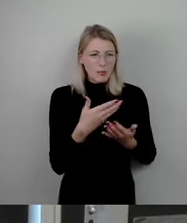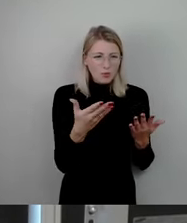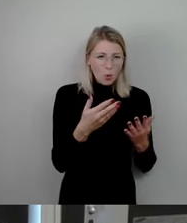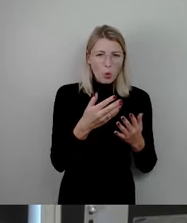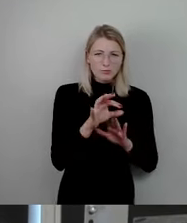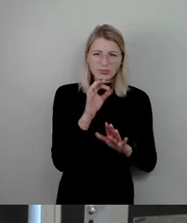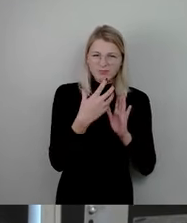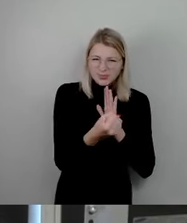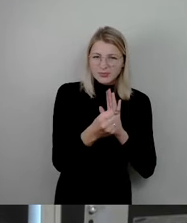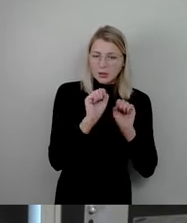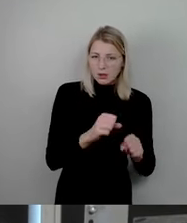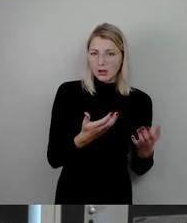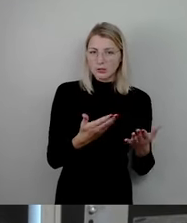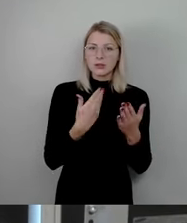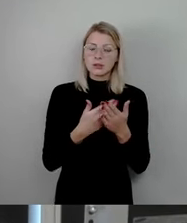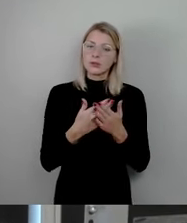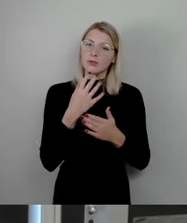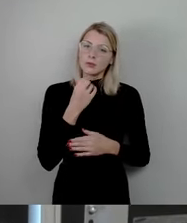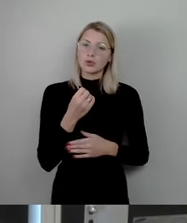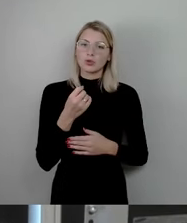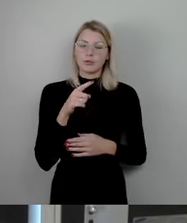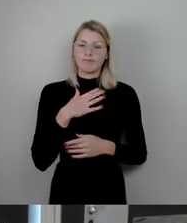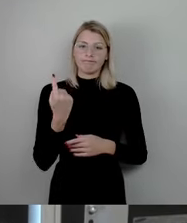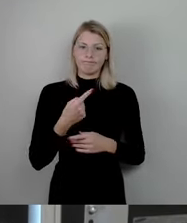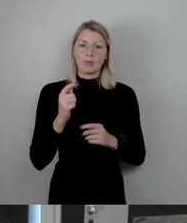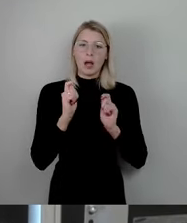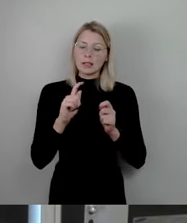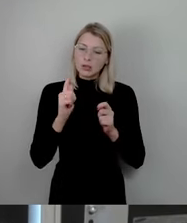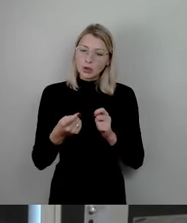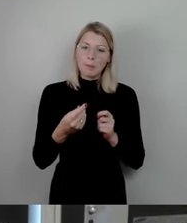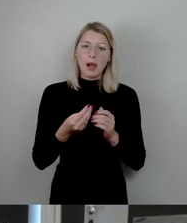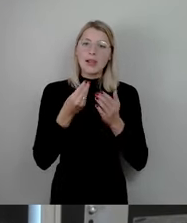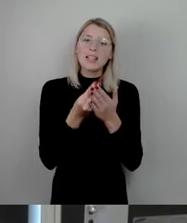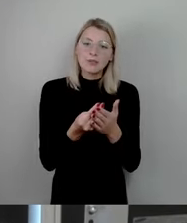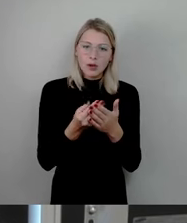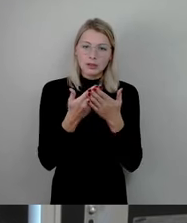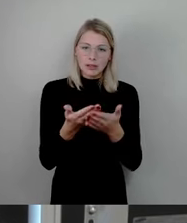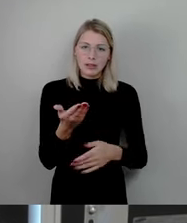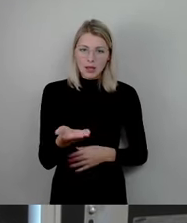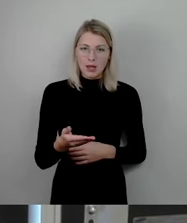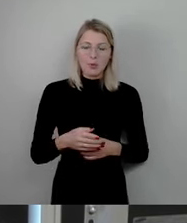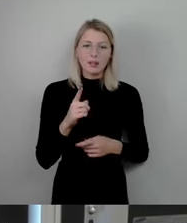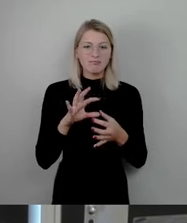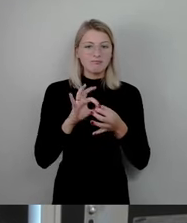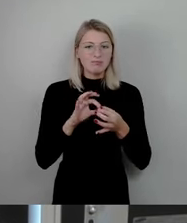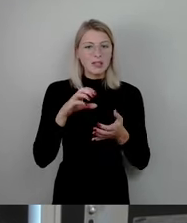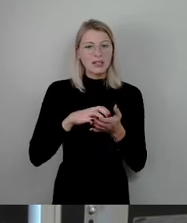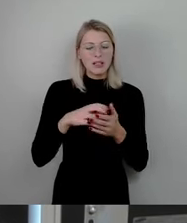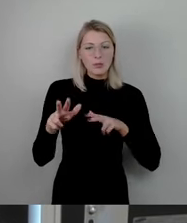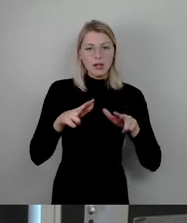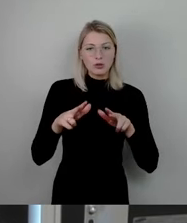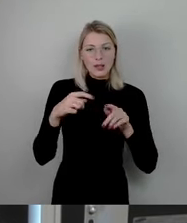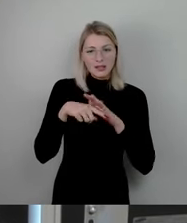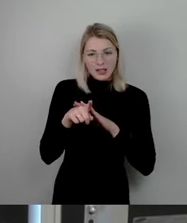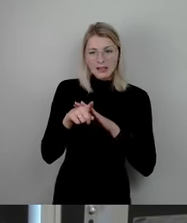Und auf den Aspekt möchte ich in unserem Antrag auch noch mal hinweisen, dass nämlich im Zusammenhang mit dem Citymanagement in der